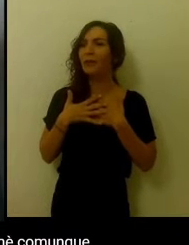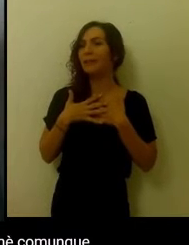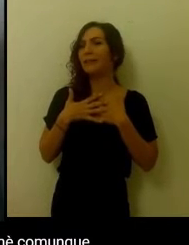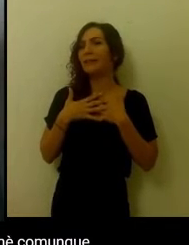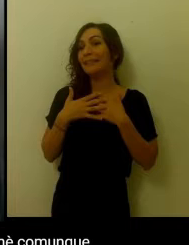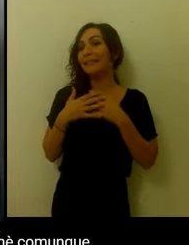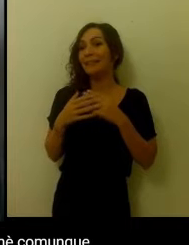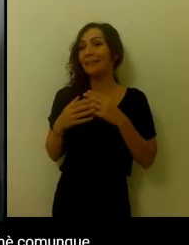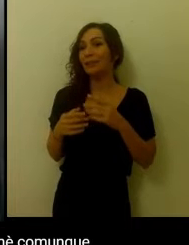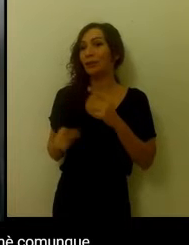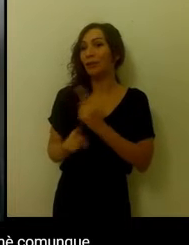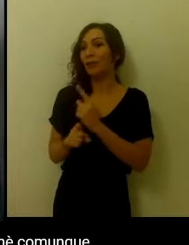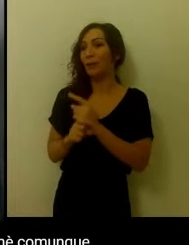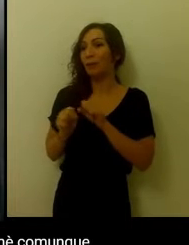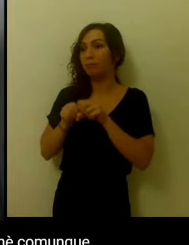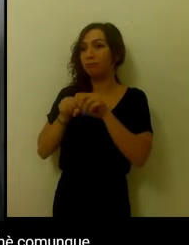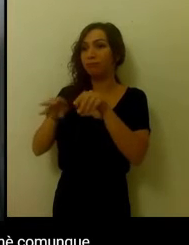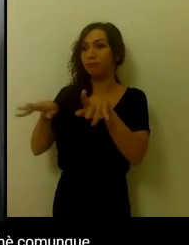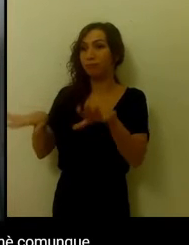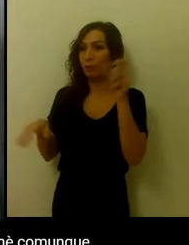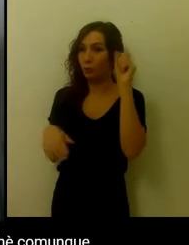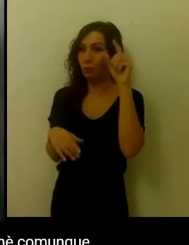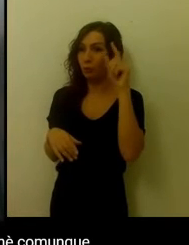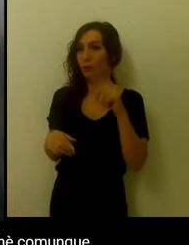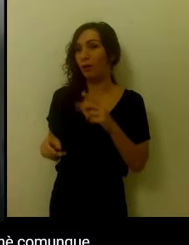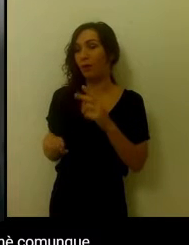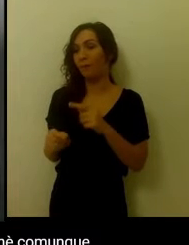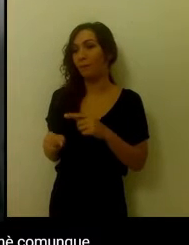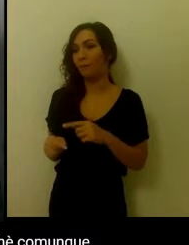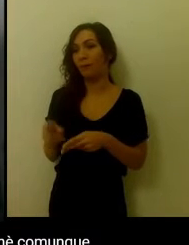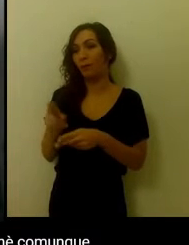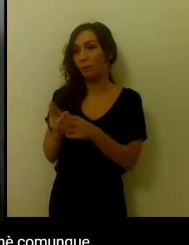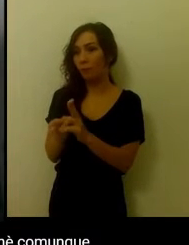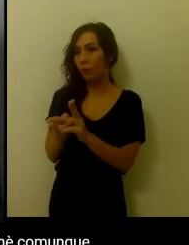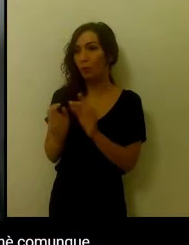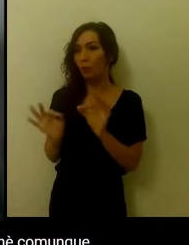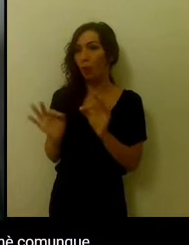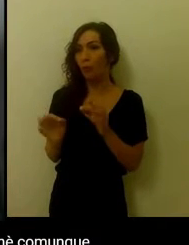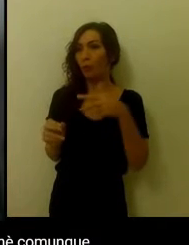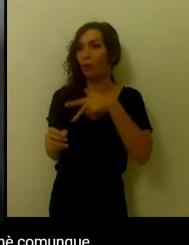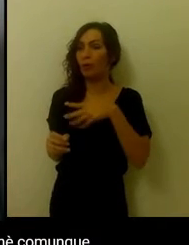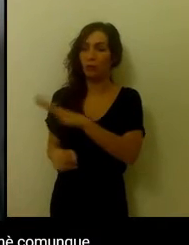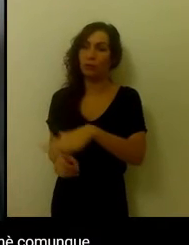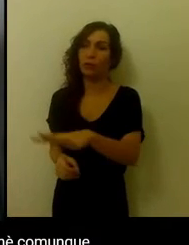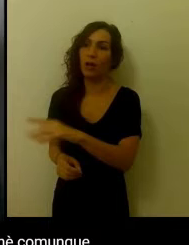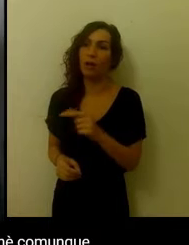diffuso a livello culturale, nella società, perché